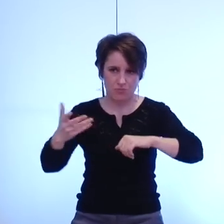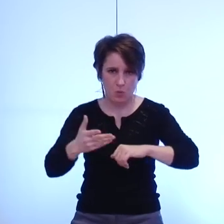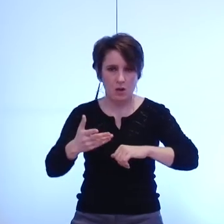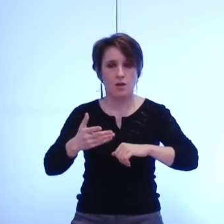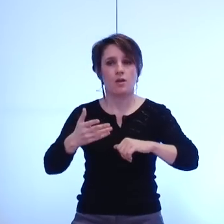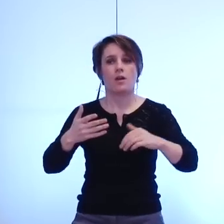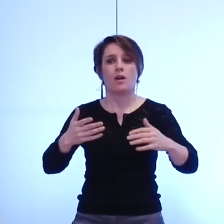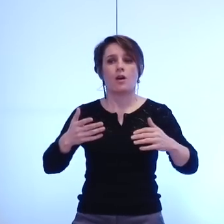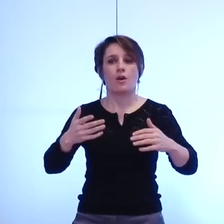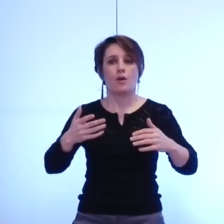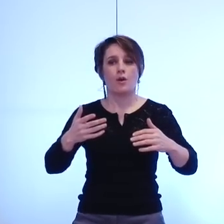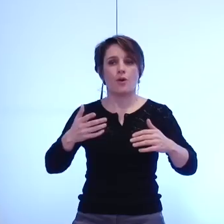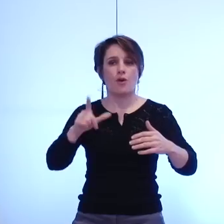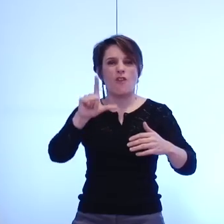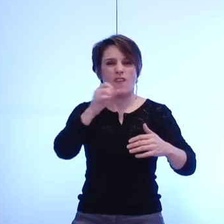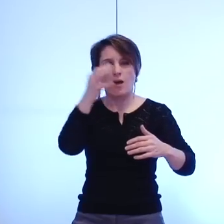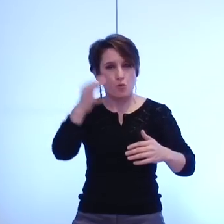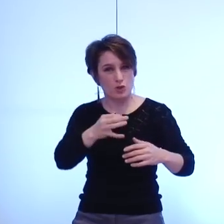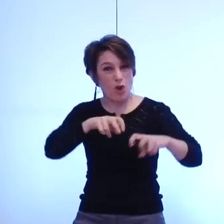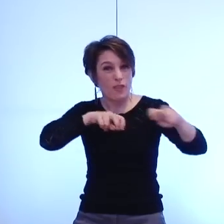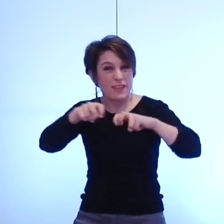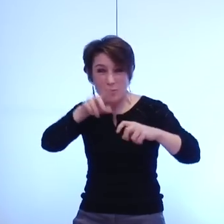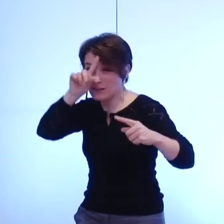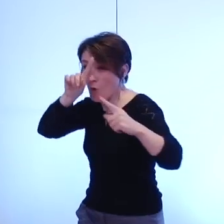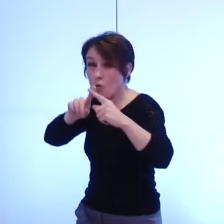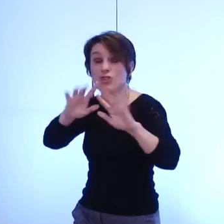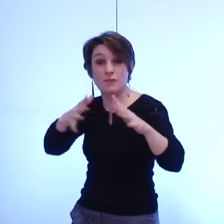de la part des déplacements en vélo